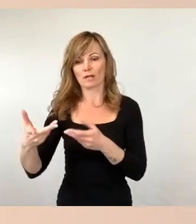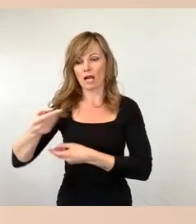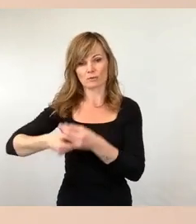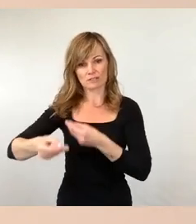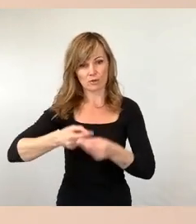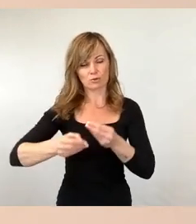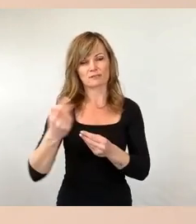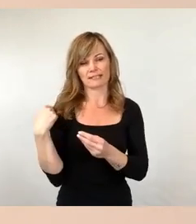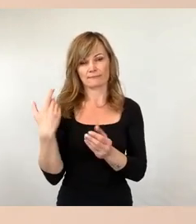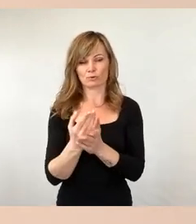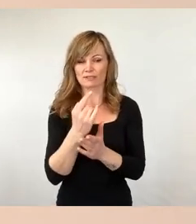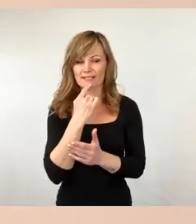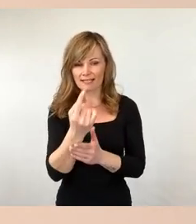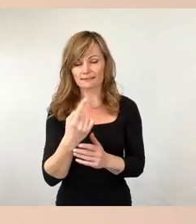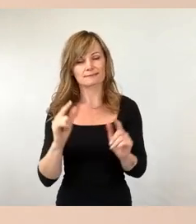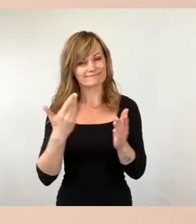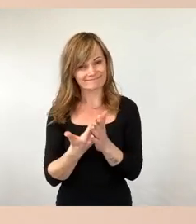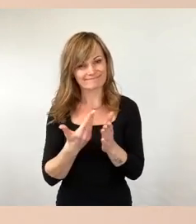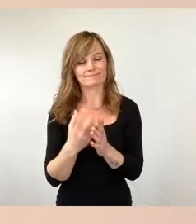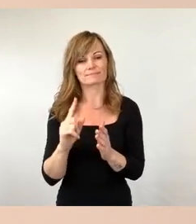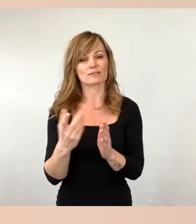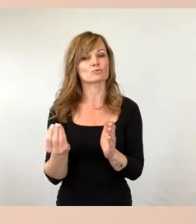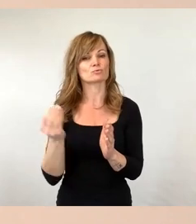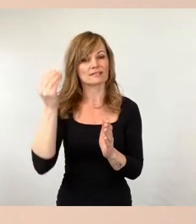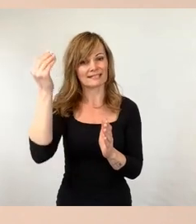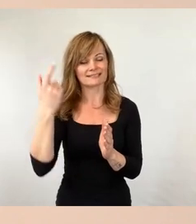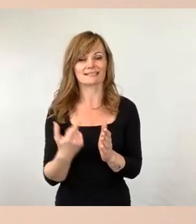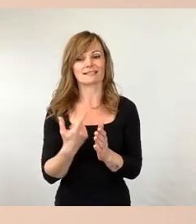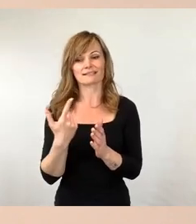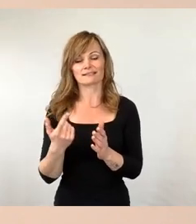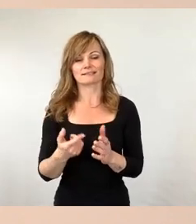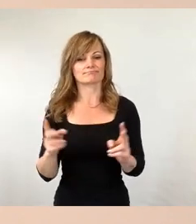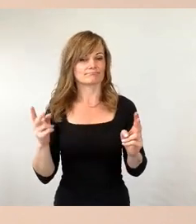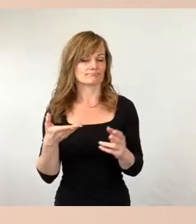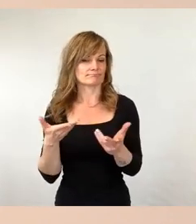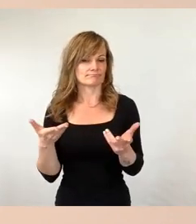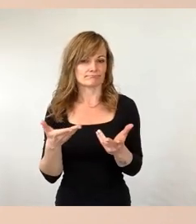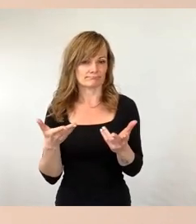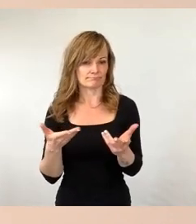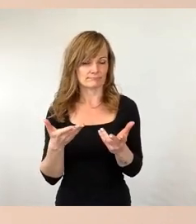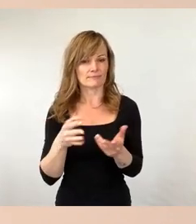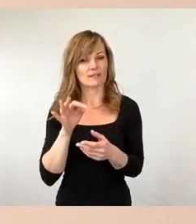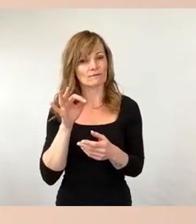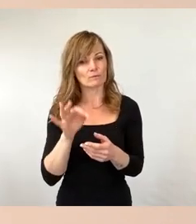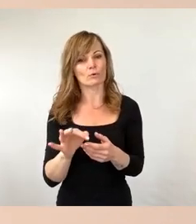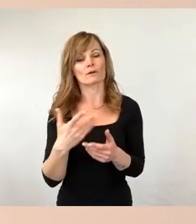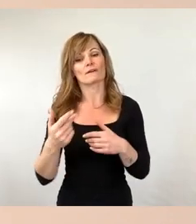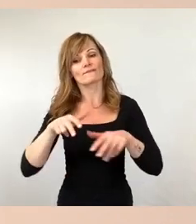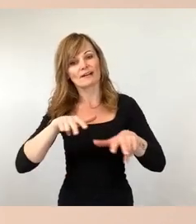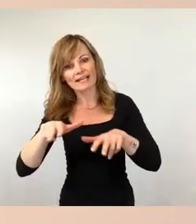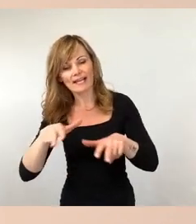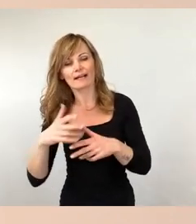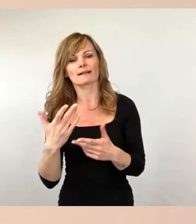keine zusätzlichen Einschränkungen, insbesondere im Verkehr der Dresdner